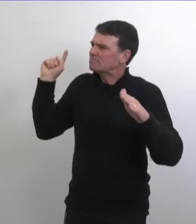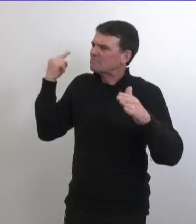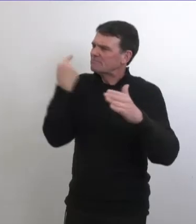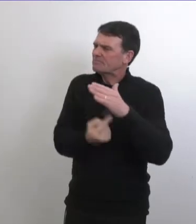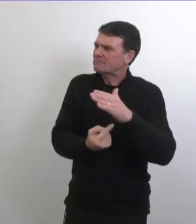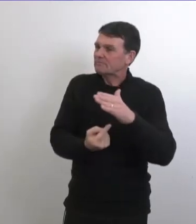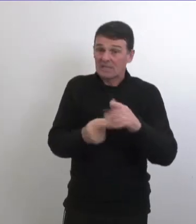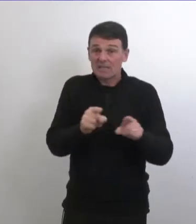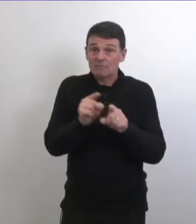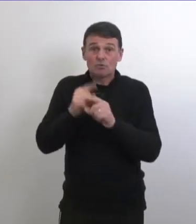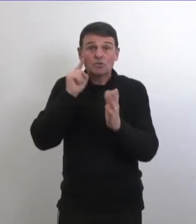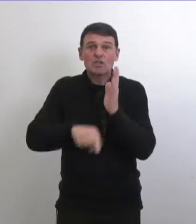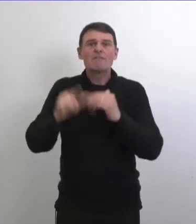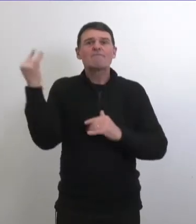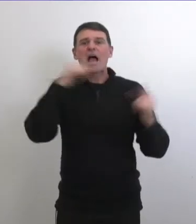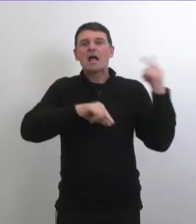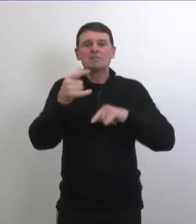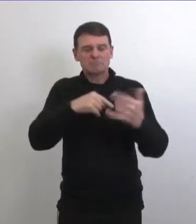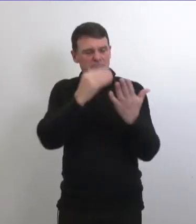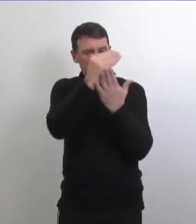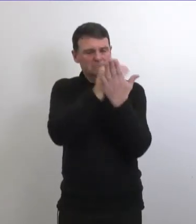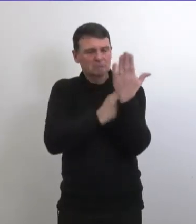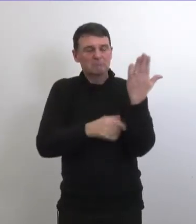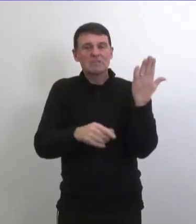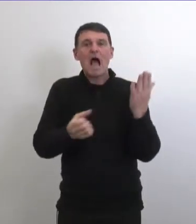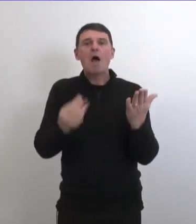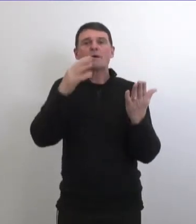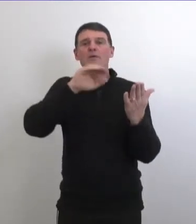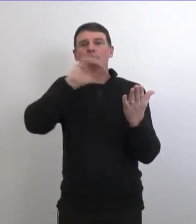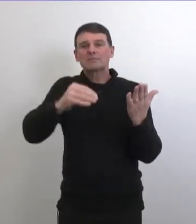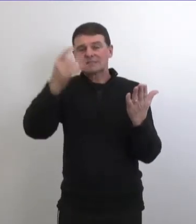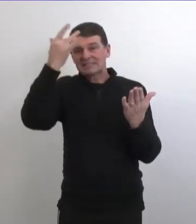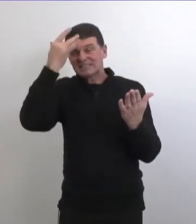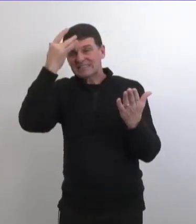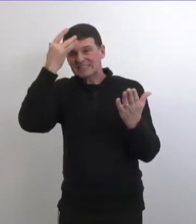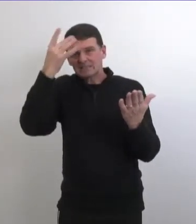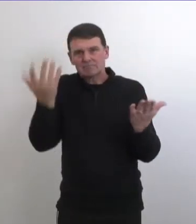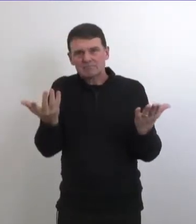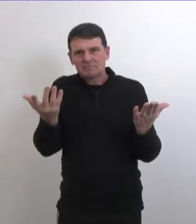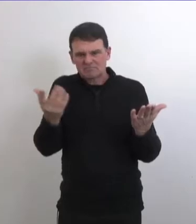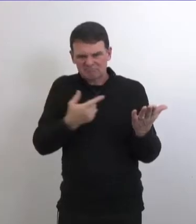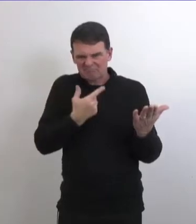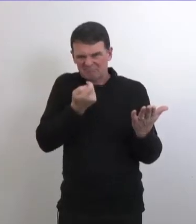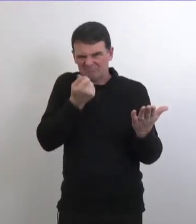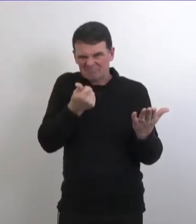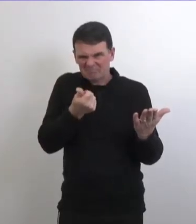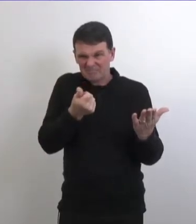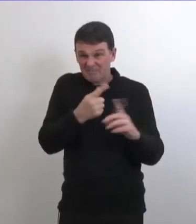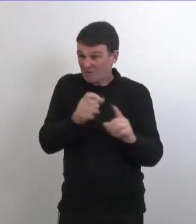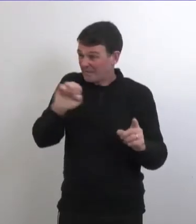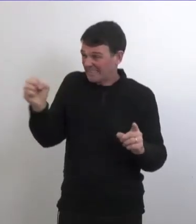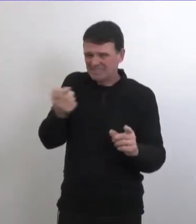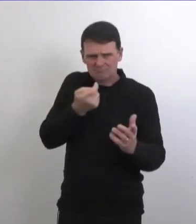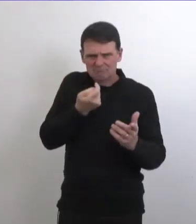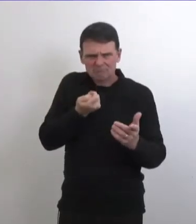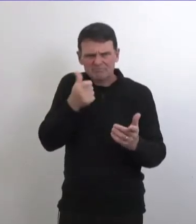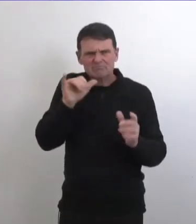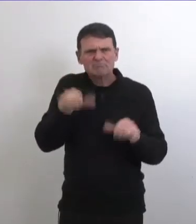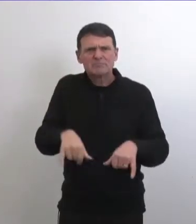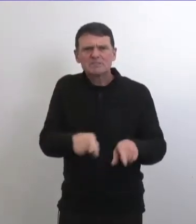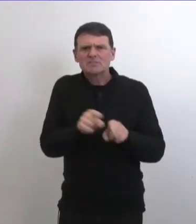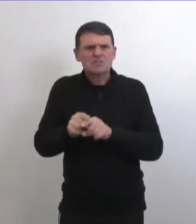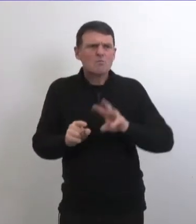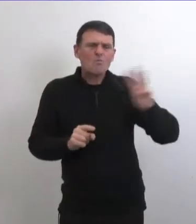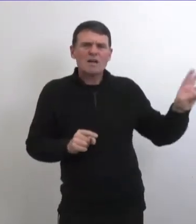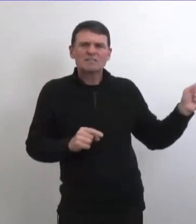rapport aux régions de l'est les gens vont voyager vous le savez très bien il ya des gens qui vont venir de l